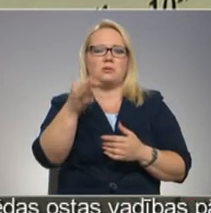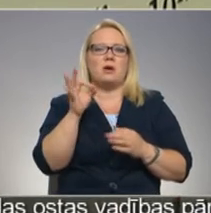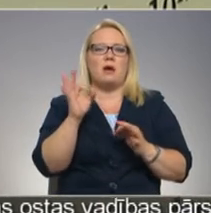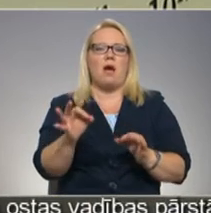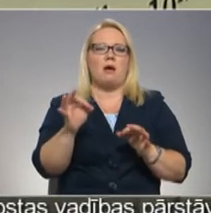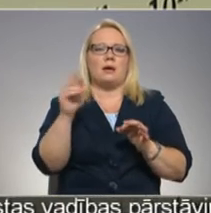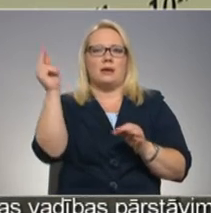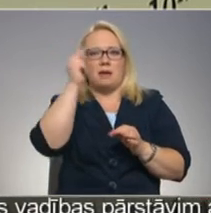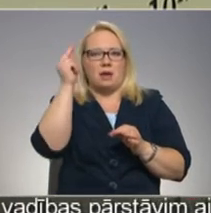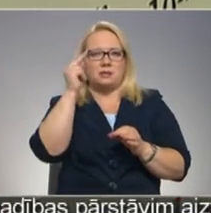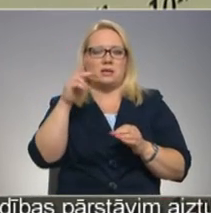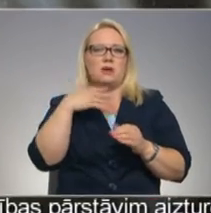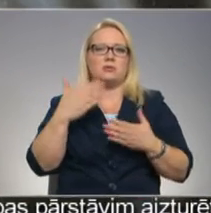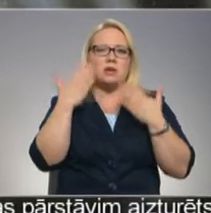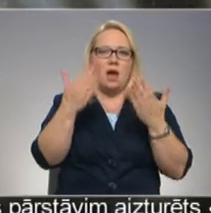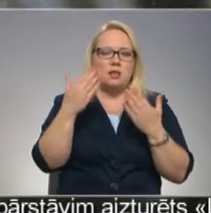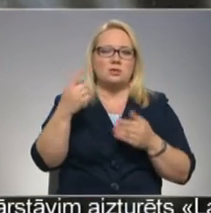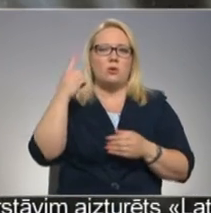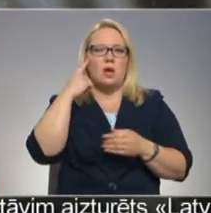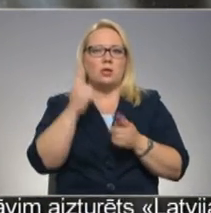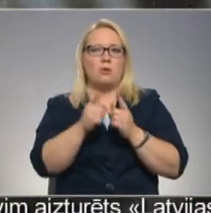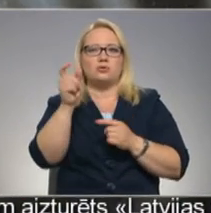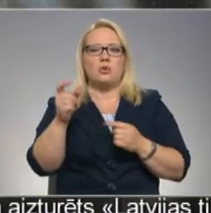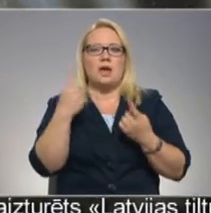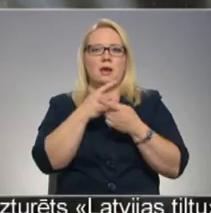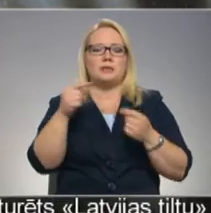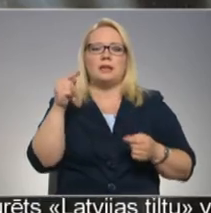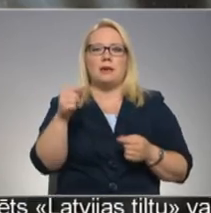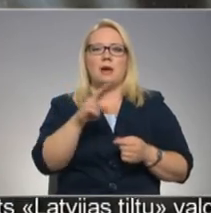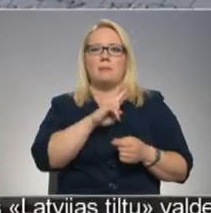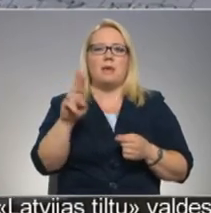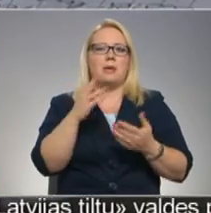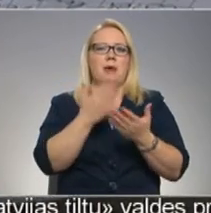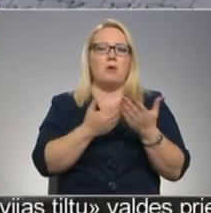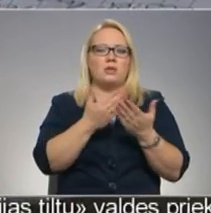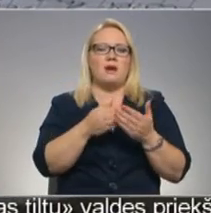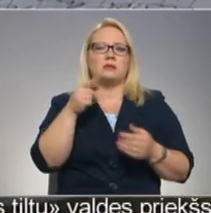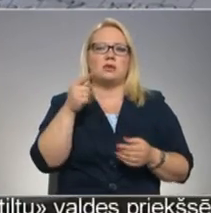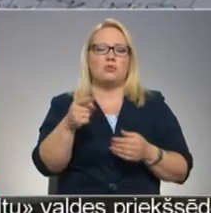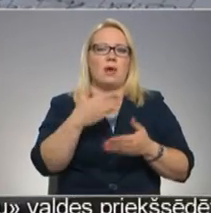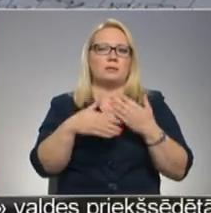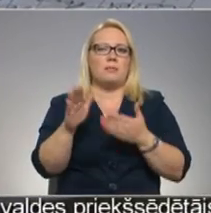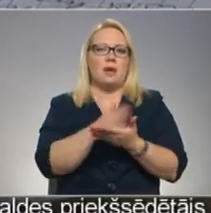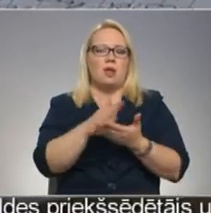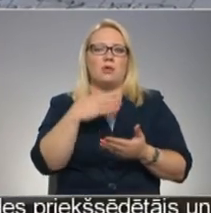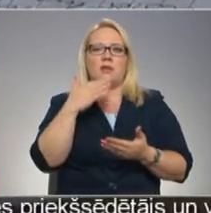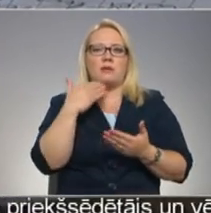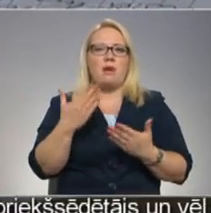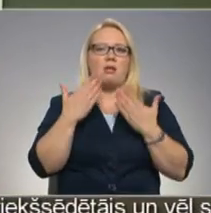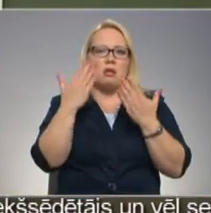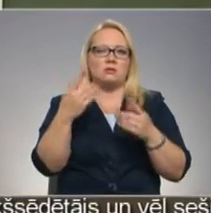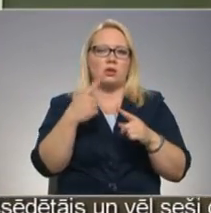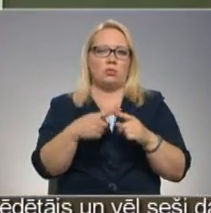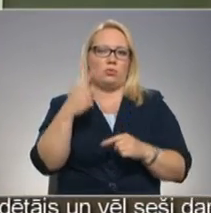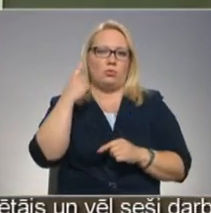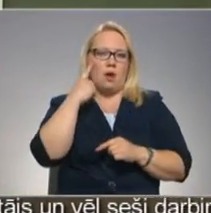viela. Daudz bijis jālas un jādomā, un skolotāji atzīst. Tie, kuriem nebija motivācijas šo eksāmenu kārtot, arī negribēja lasīt un domāt.